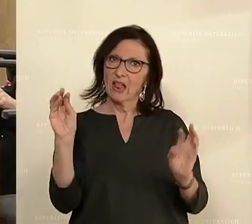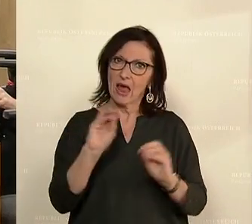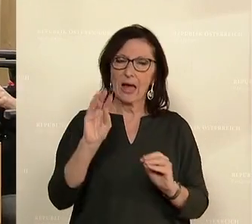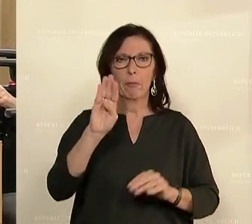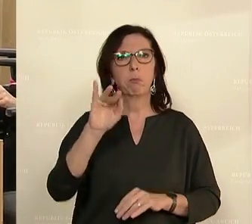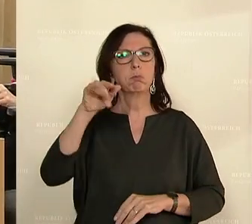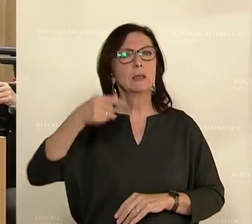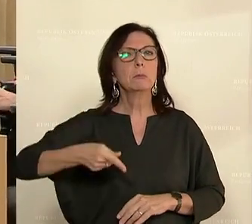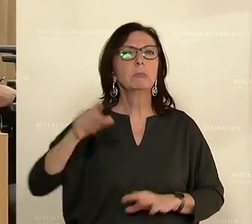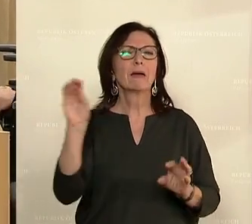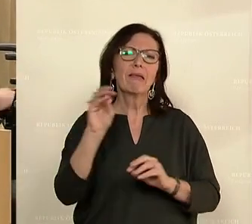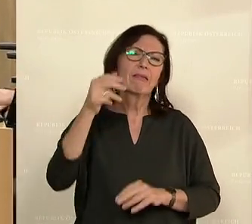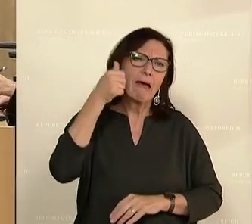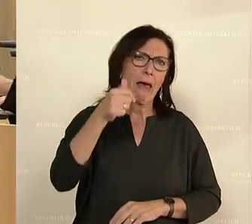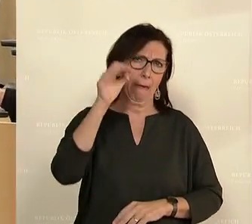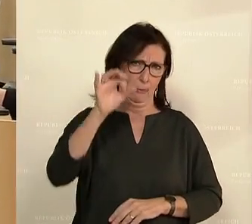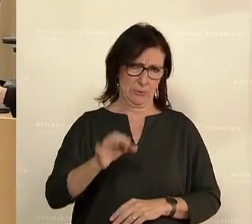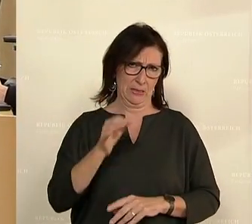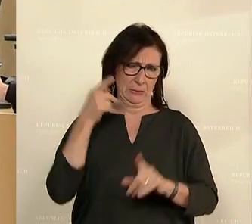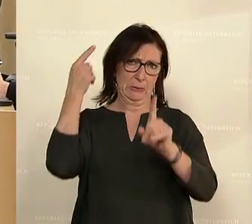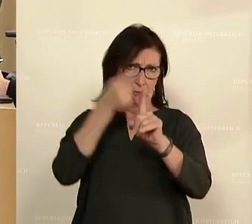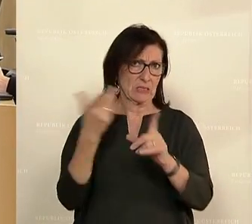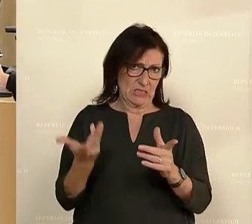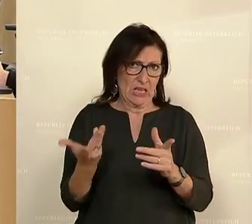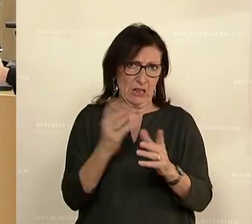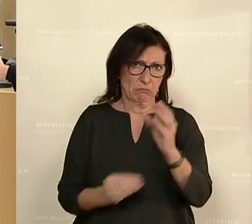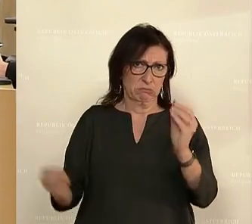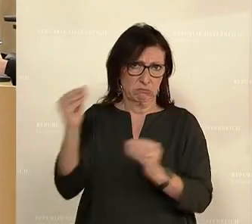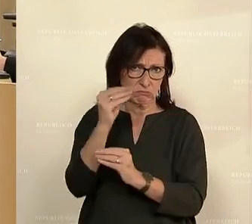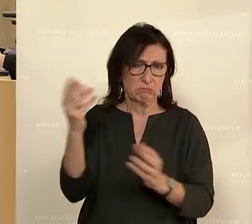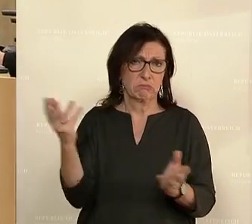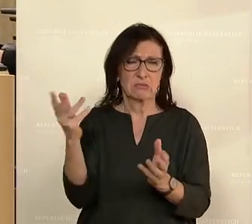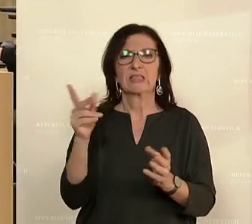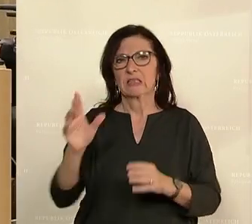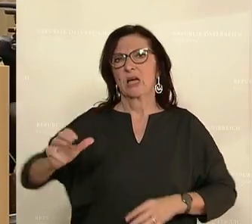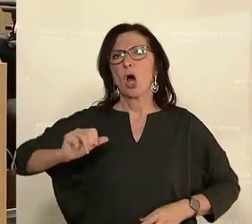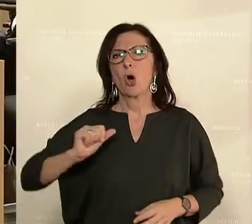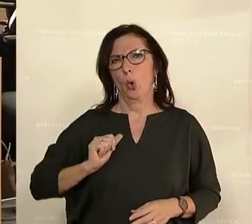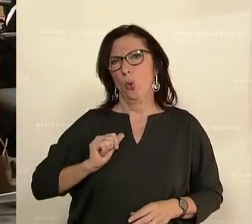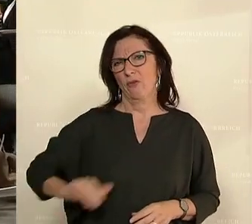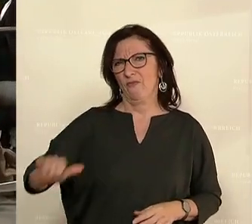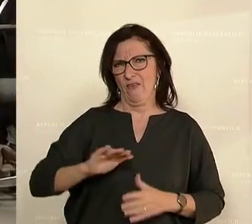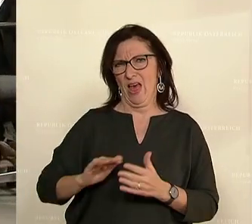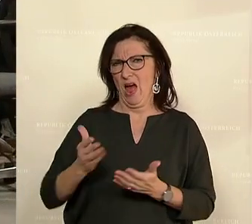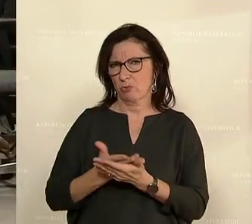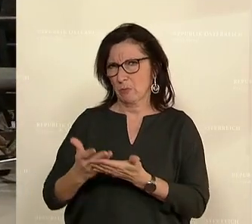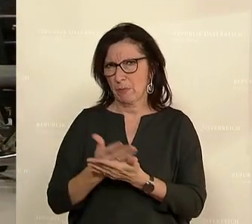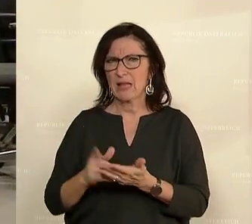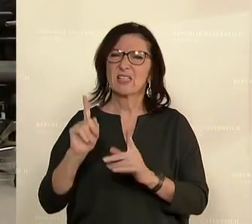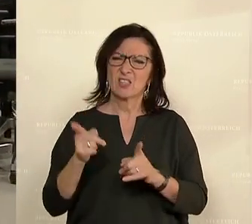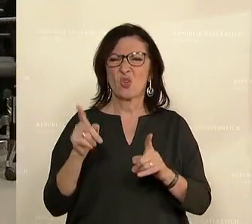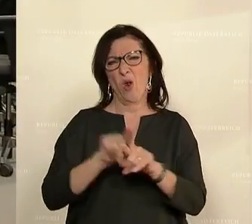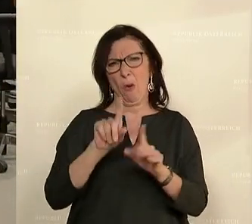Bruttoinlandsbezugs kommen sollen, Im Rahmen dieser Budgeterhöhung sollten auch die Grundwehrdiener tatsächlich auf das echte Niveau der Mindestsicherung